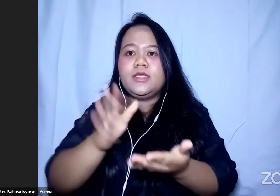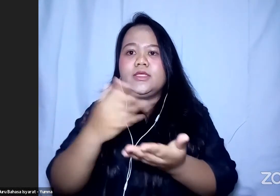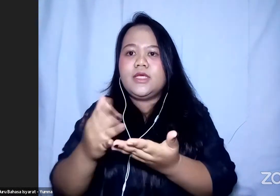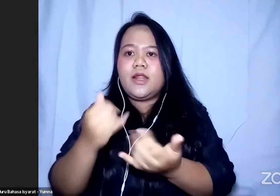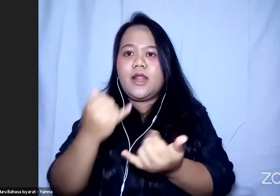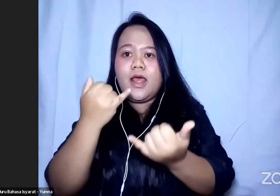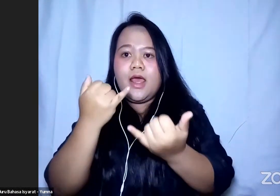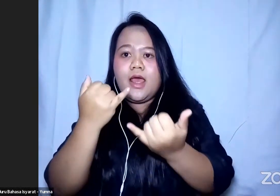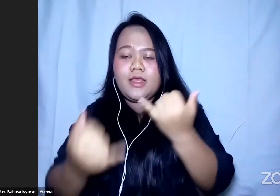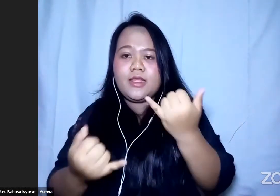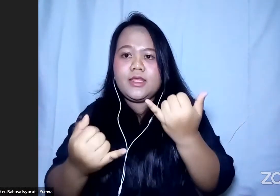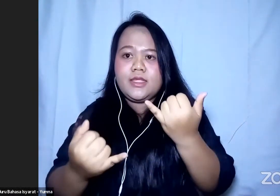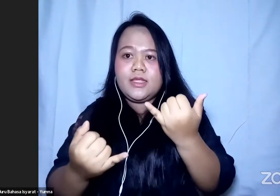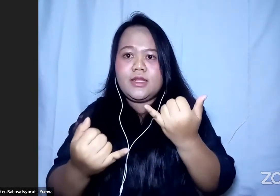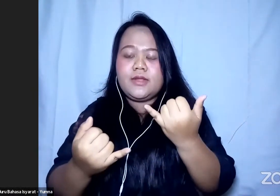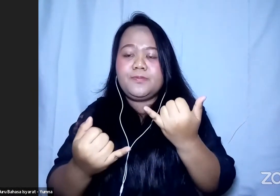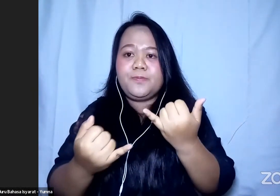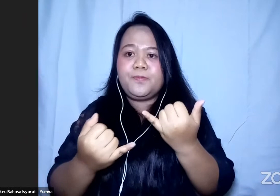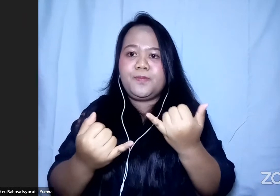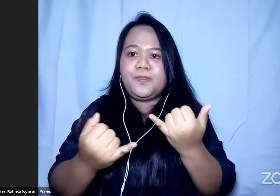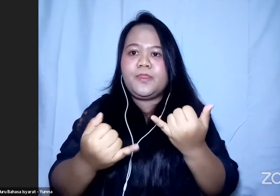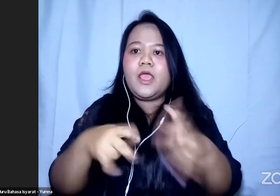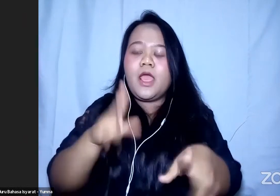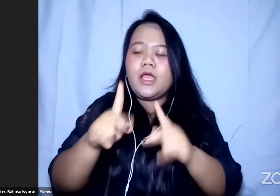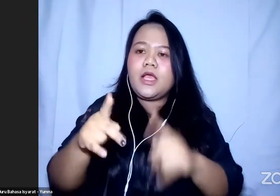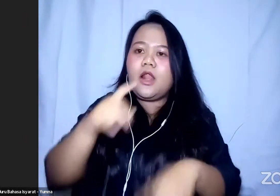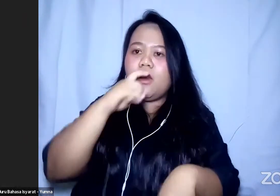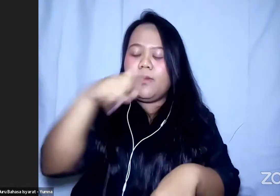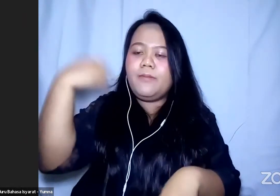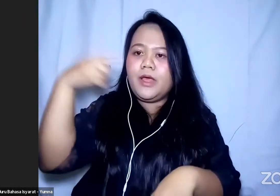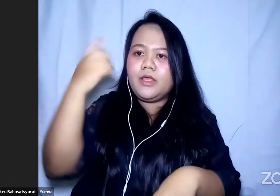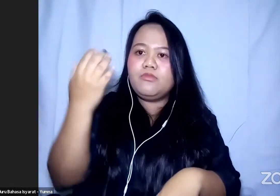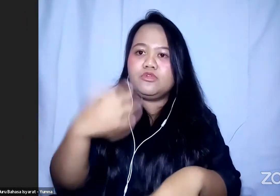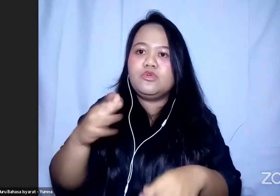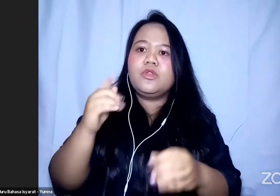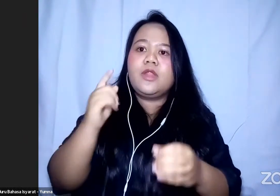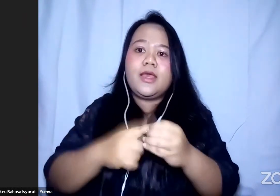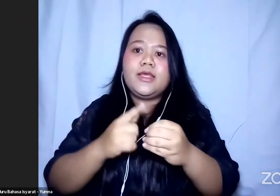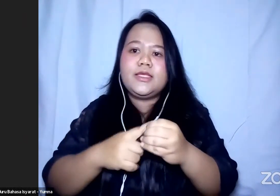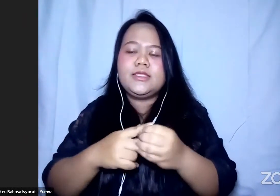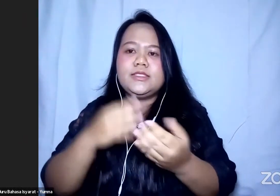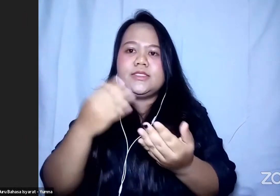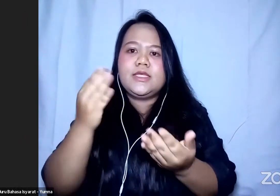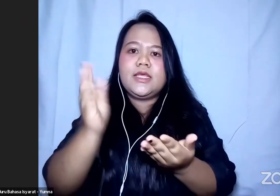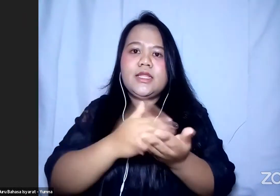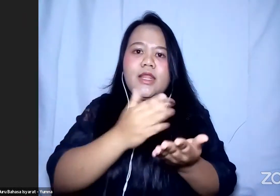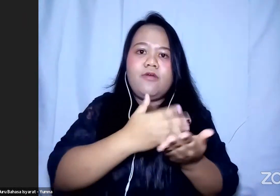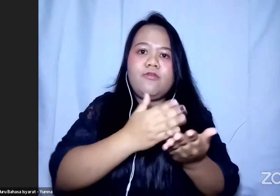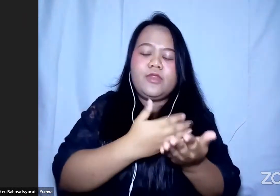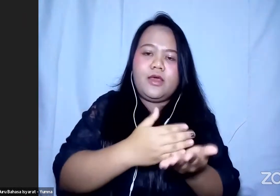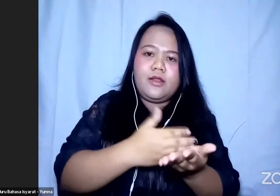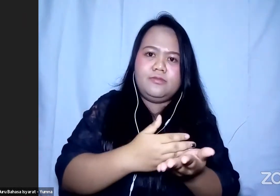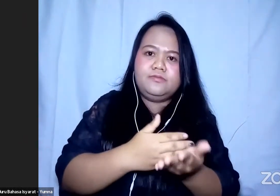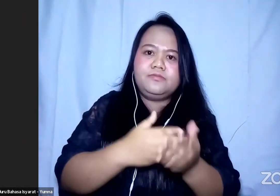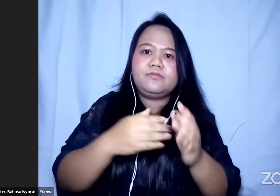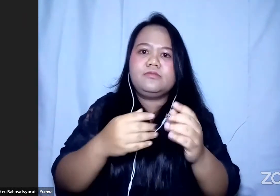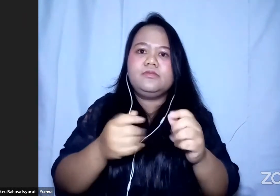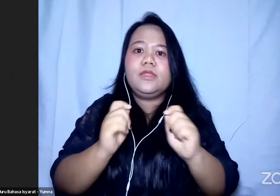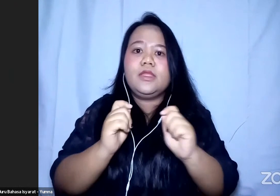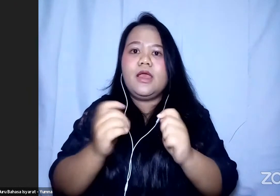kemudian kalau bapak-ibu sudah mengisi daftar hadir otomatis itu merupakan link untuk